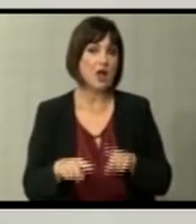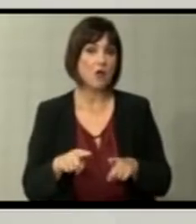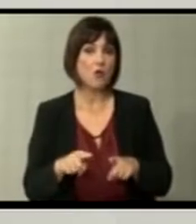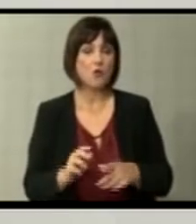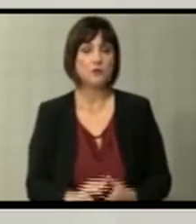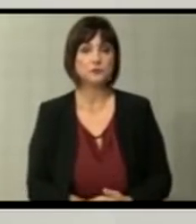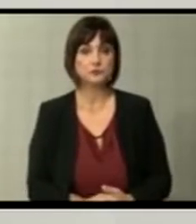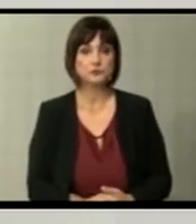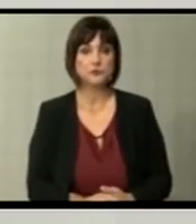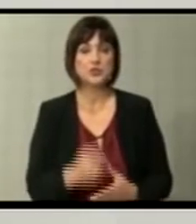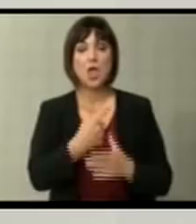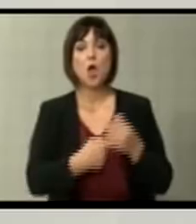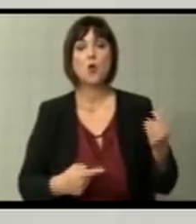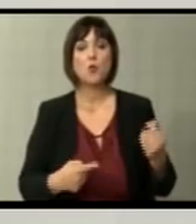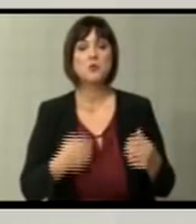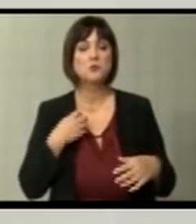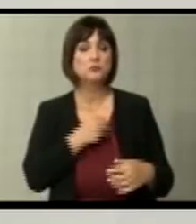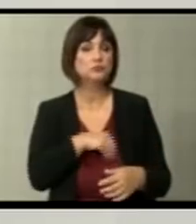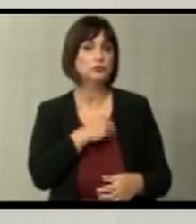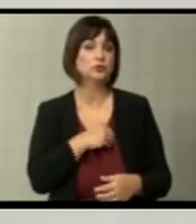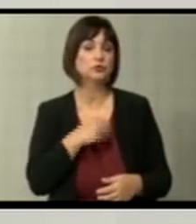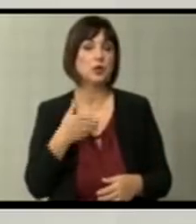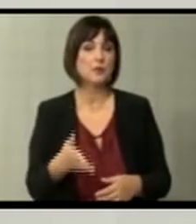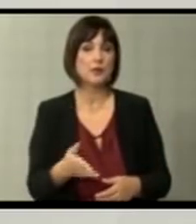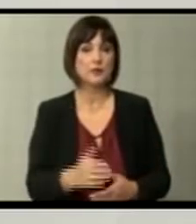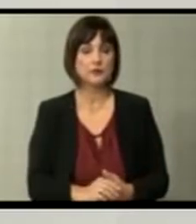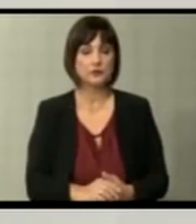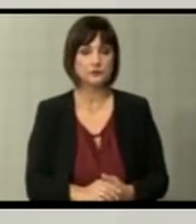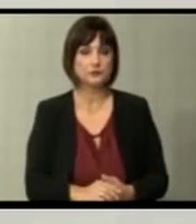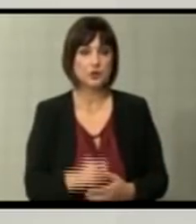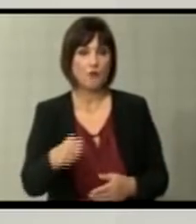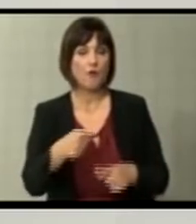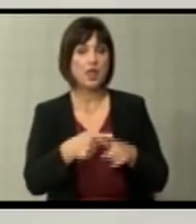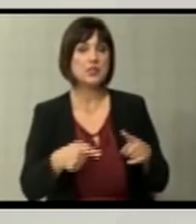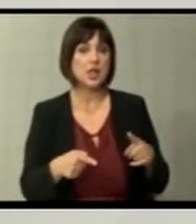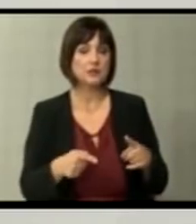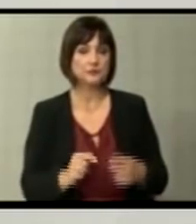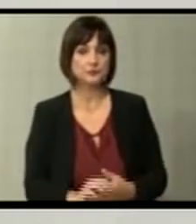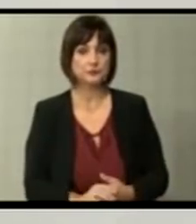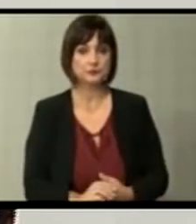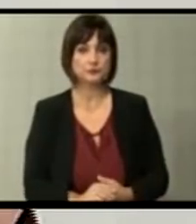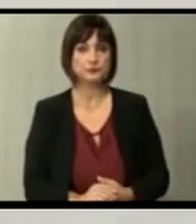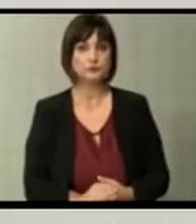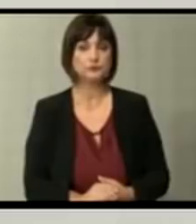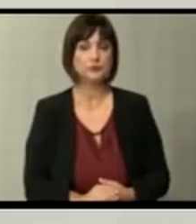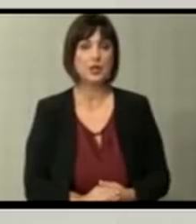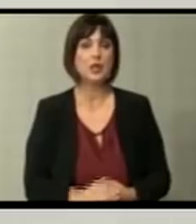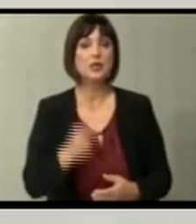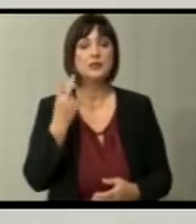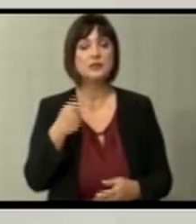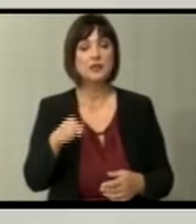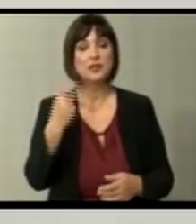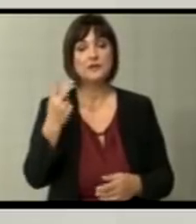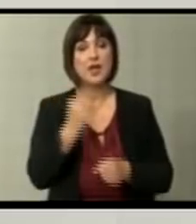некако се губи еванот во тој дел. Тија две авоти,